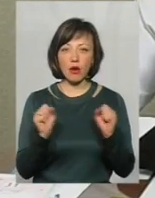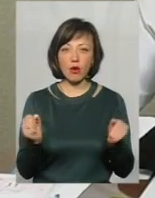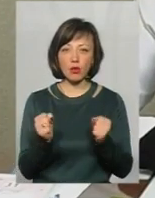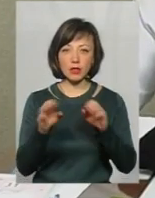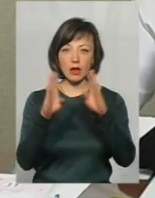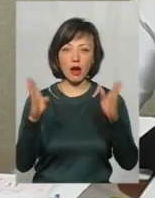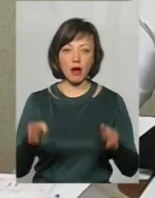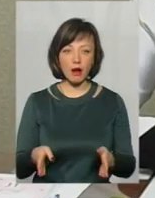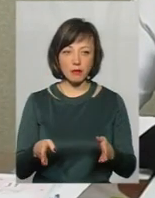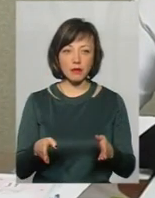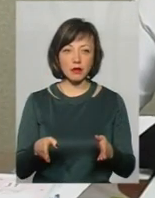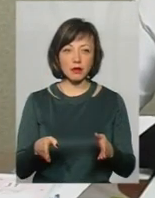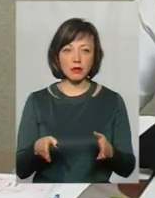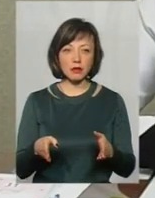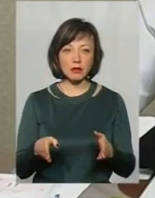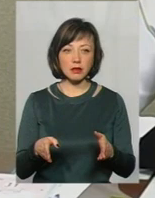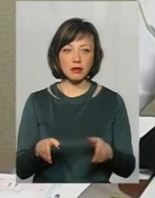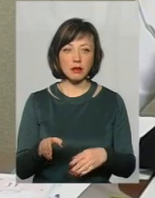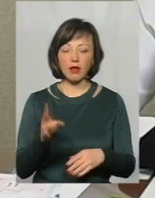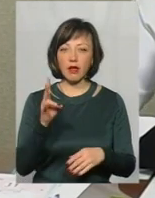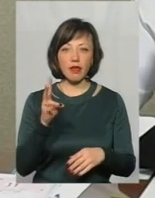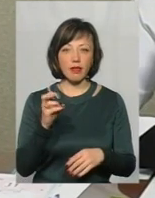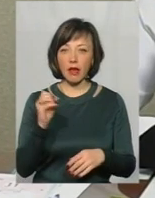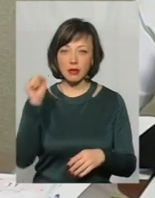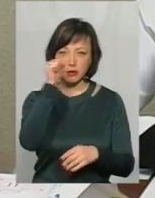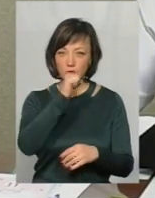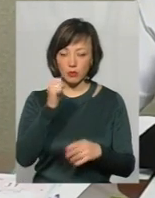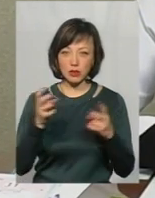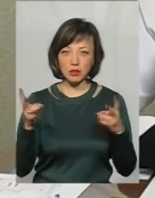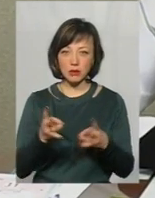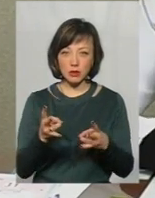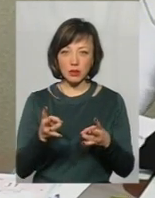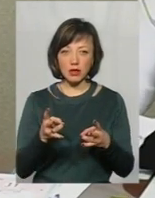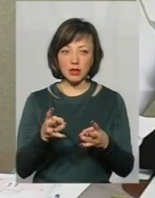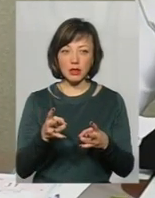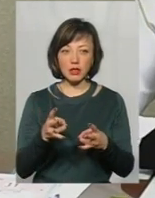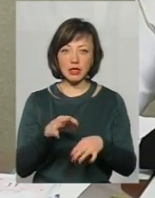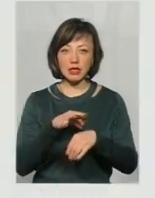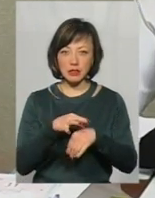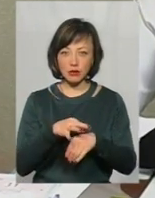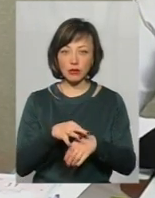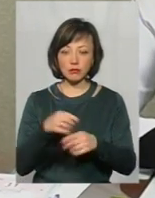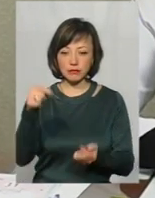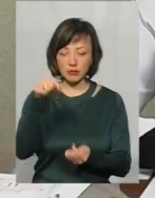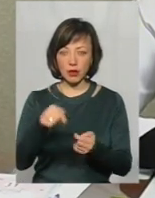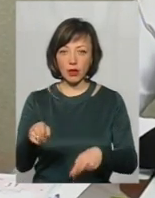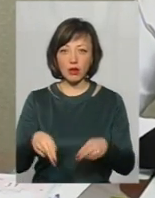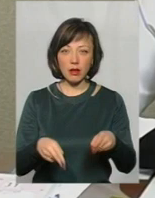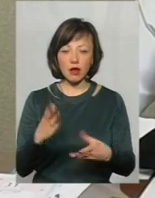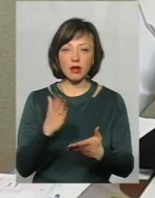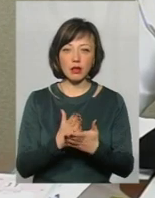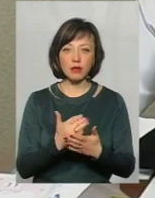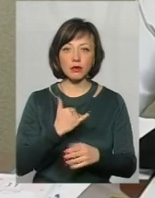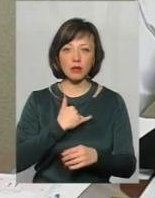камера, хочу зазначити, що вона не заморожуюча, тому що потрібно достати тіло придатне для розтину. І є у нас